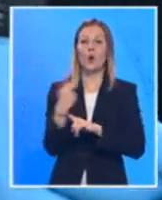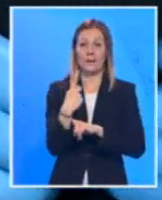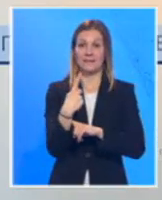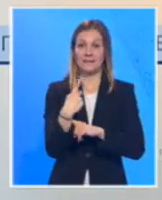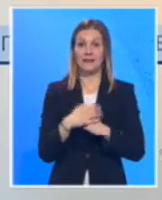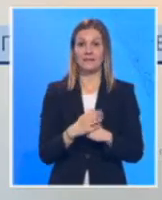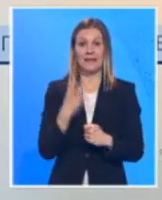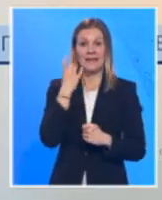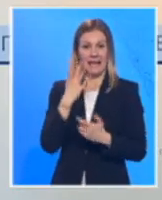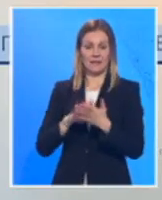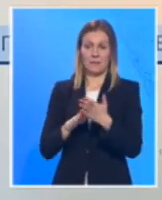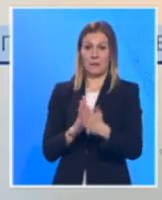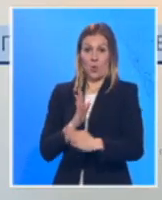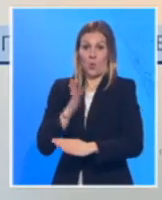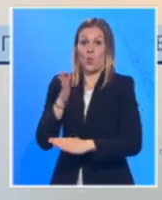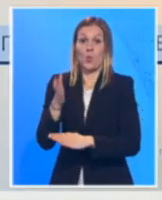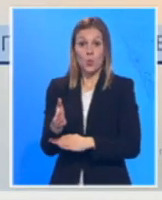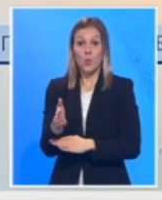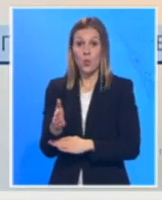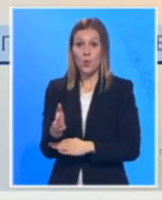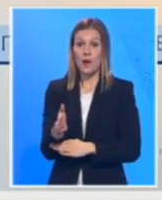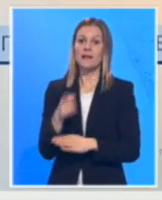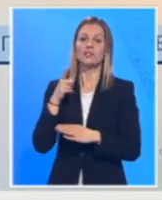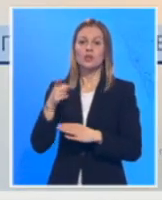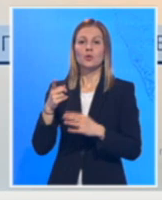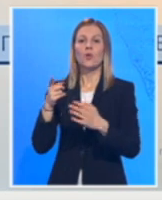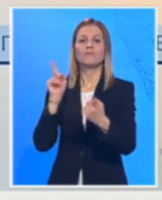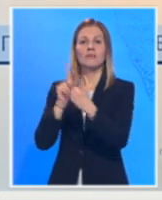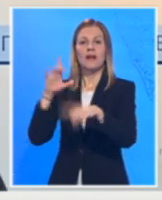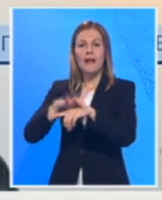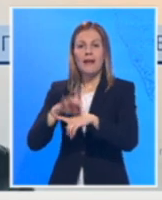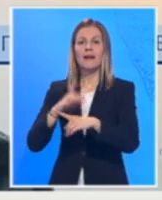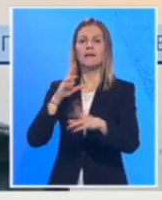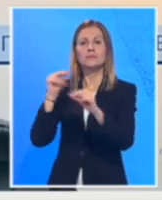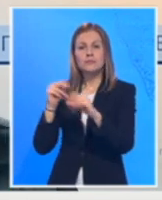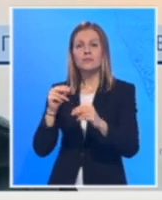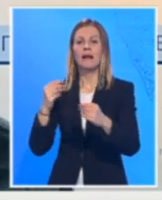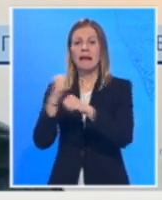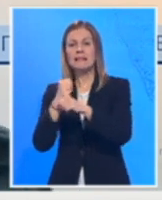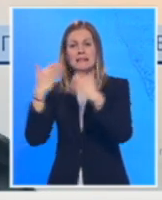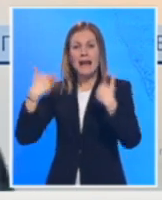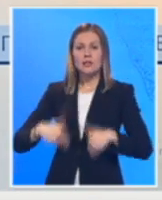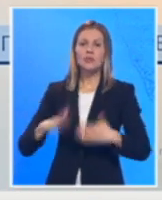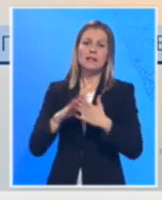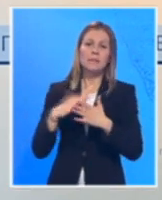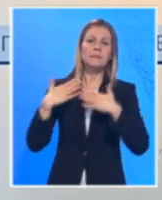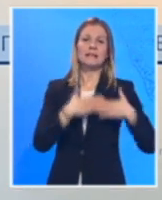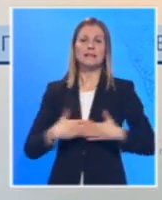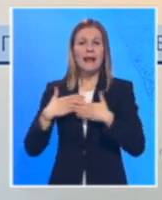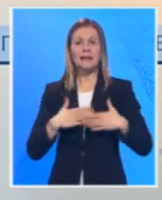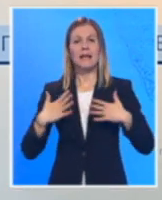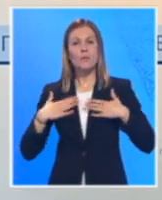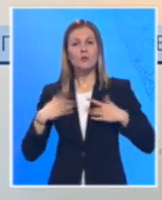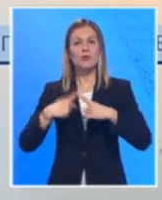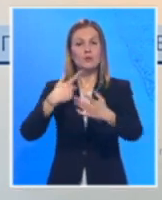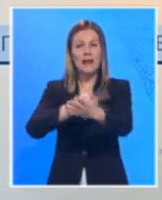krene od ulaza, da se mu suzima nam ne za doktora, eventualne diagnostike u smislu rengensnijima, klucija, laboratorija,